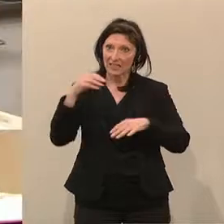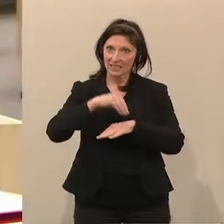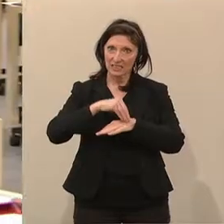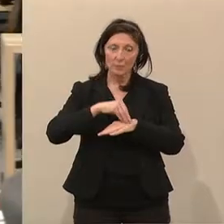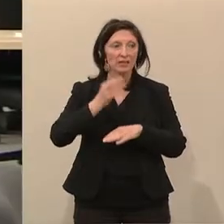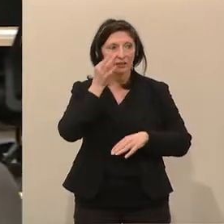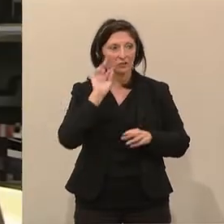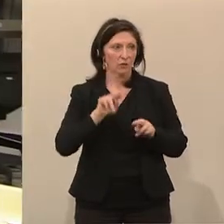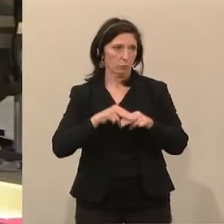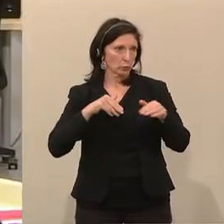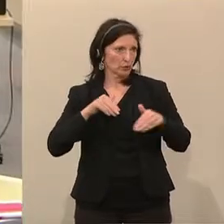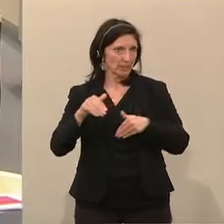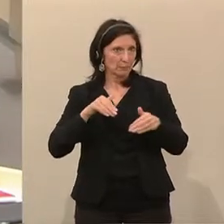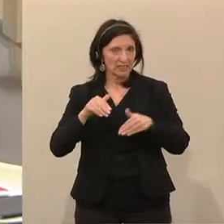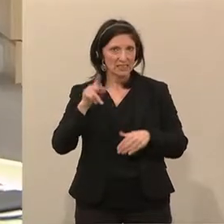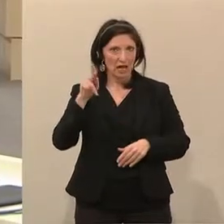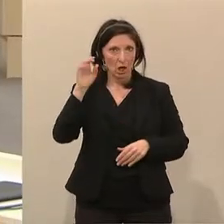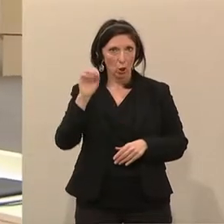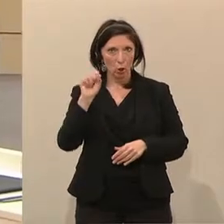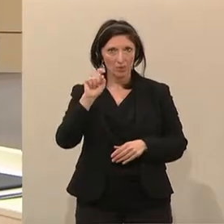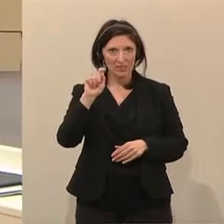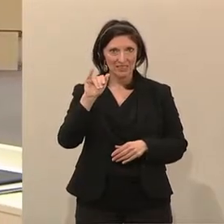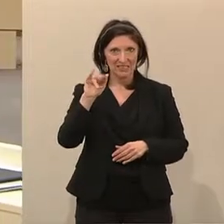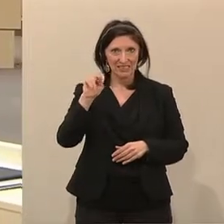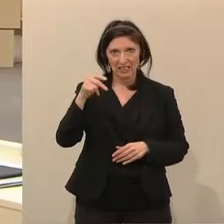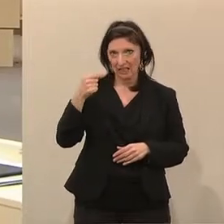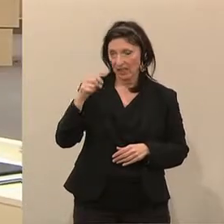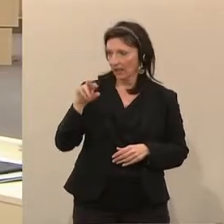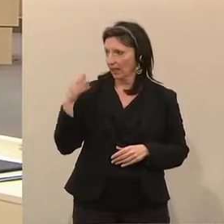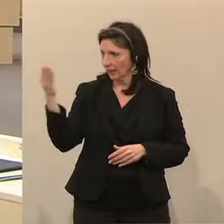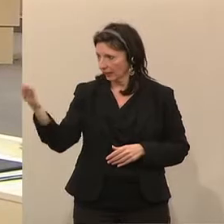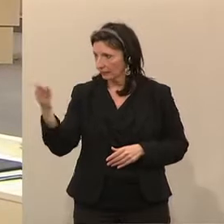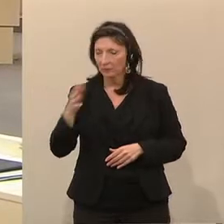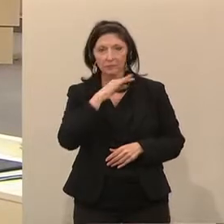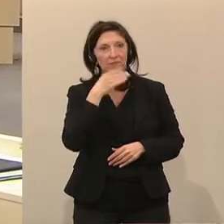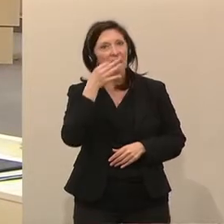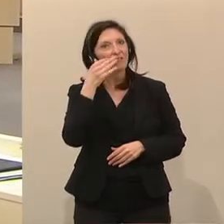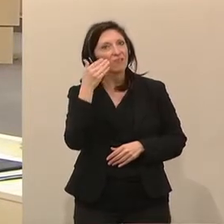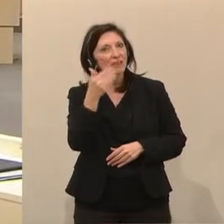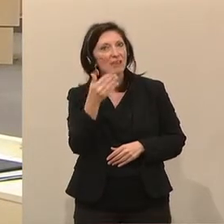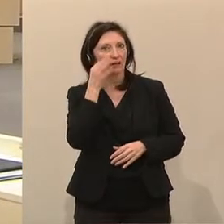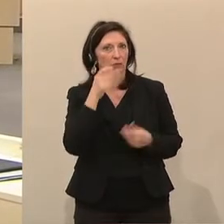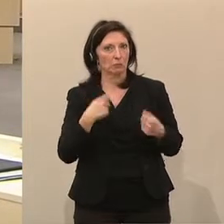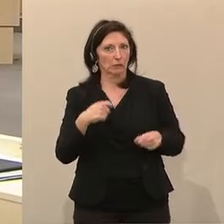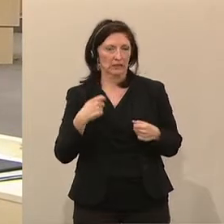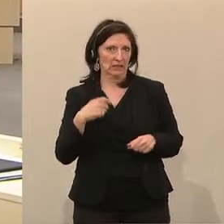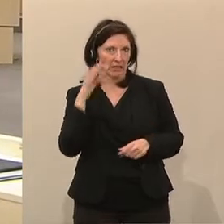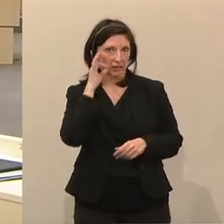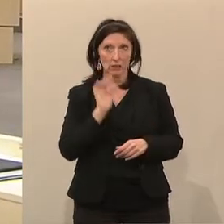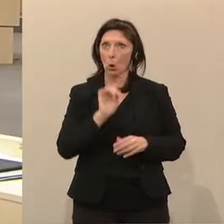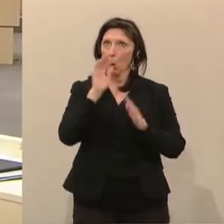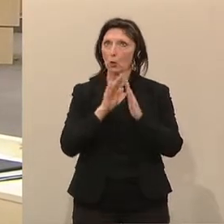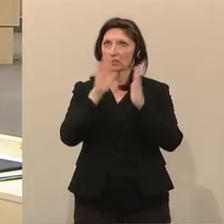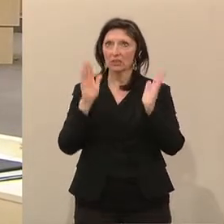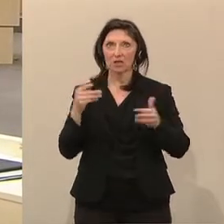Und nun am Wort Elisabeth Köstinger, Bundesministerin für Nachhaltigkeit und Tourismus der ÖVP. mich sehr hier heute im